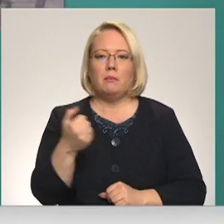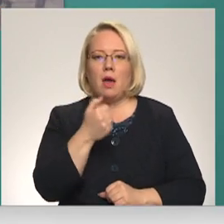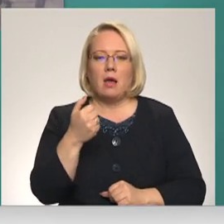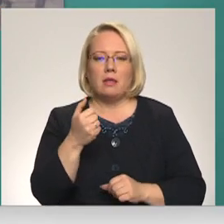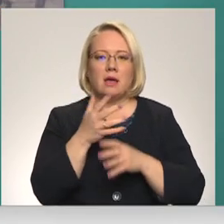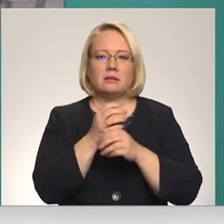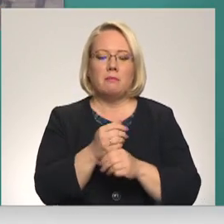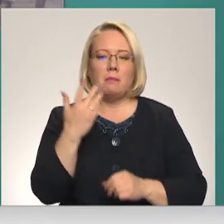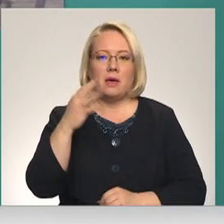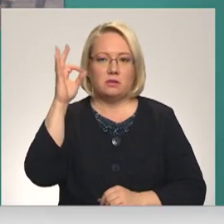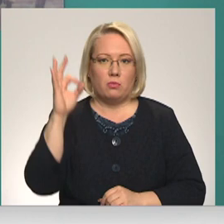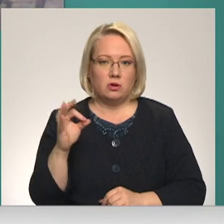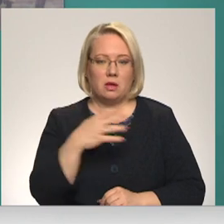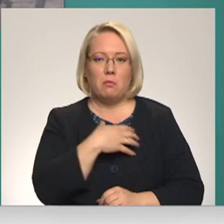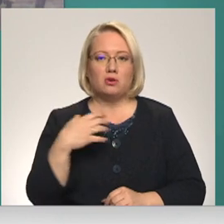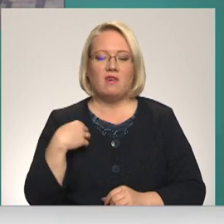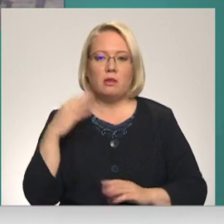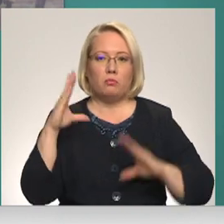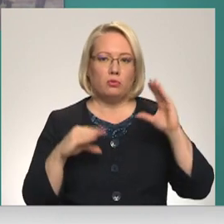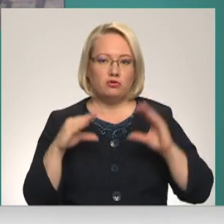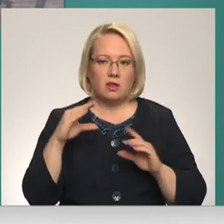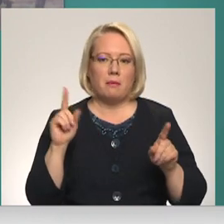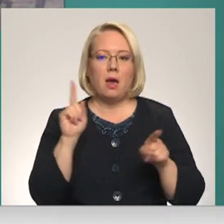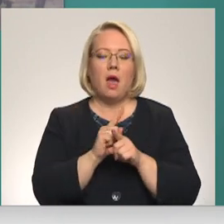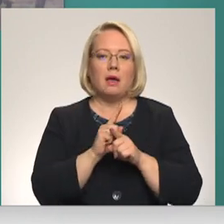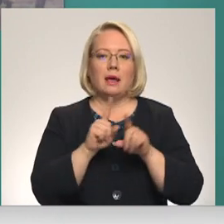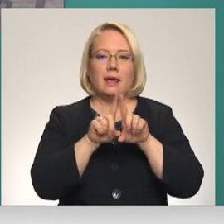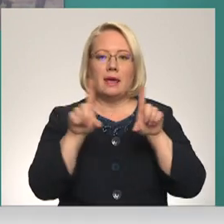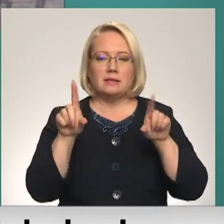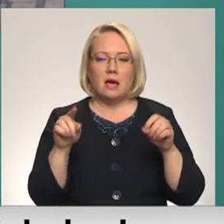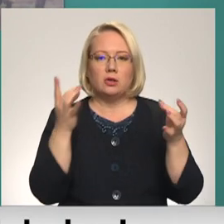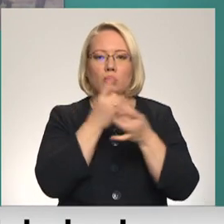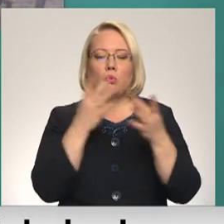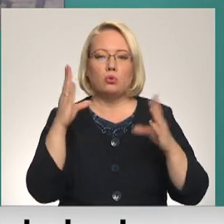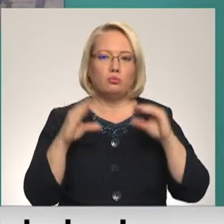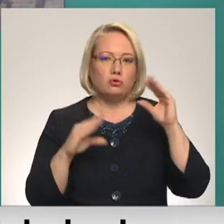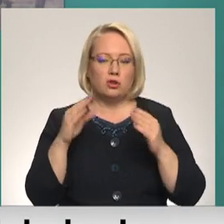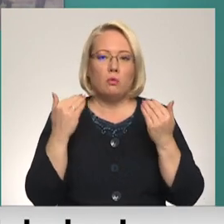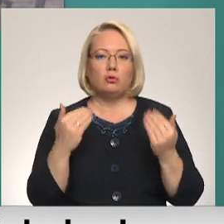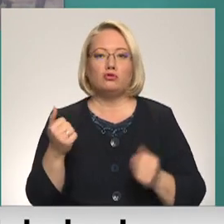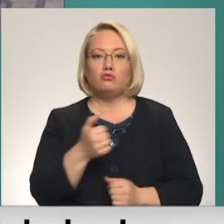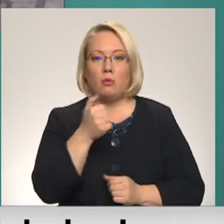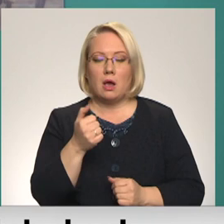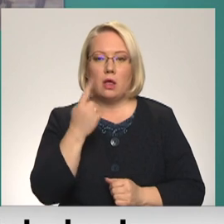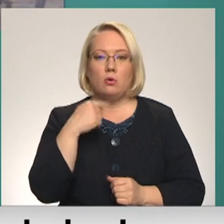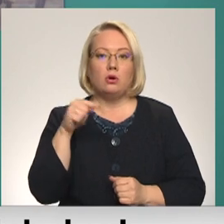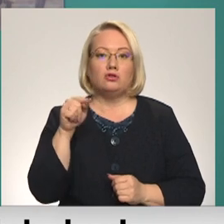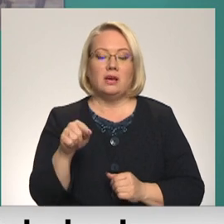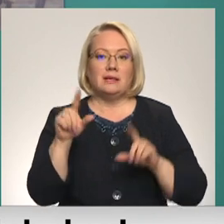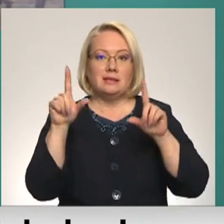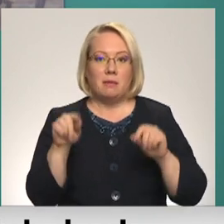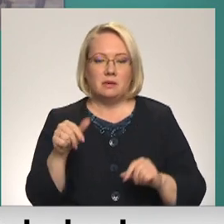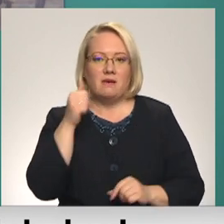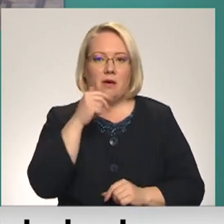% pašvaldības budžetam, arī iestādes kultūra budžetam. Šogad vēl no šīs samazinājumi vēl 3